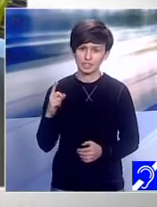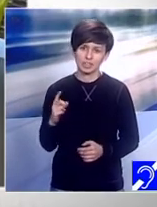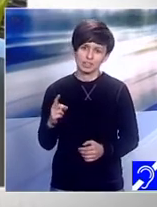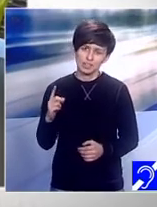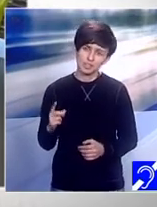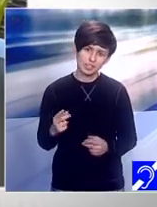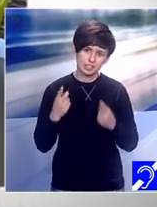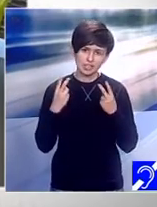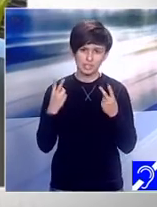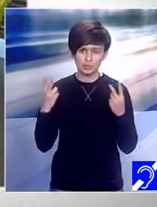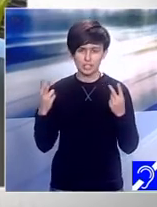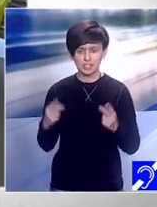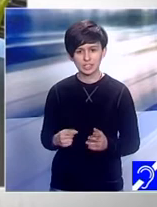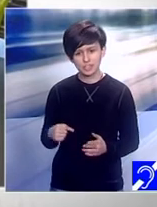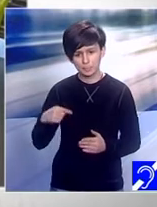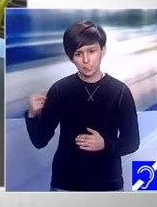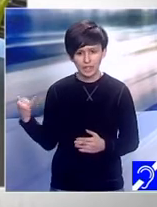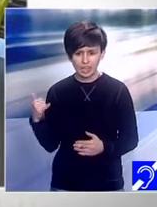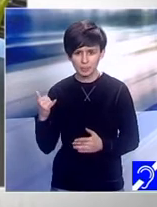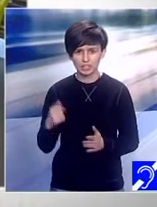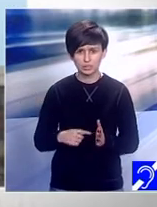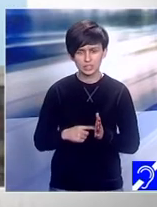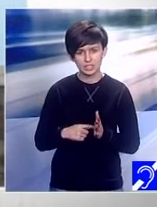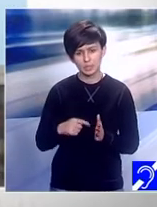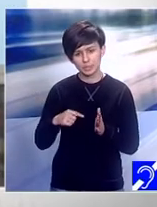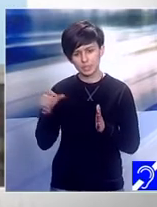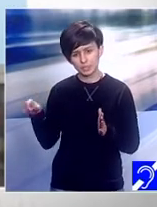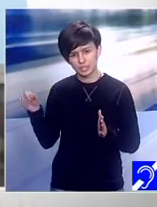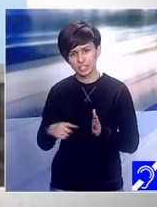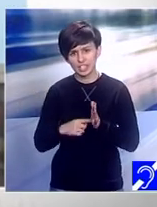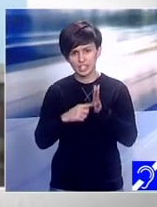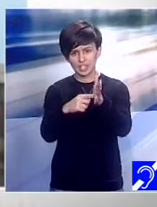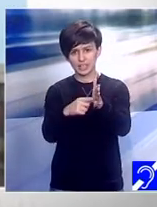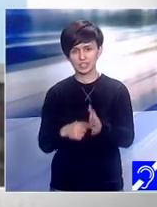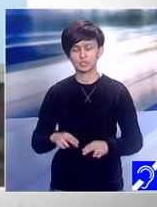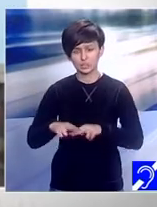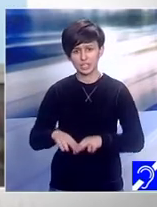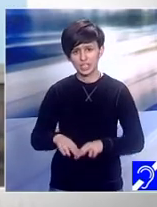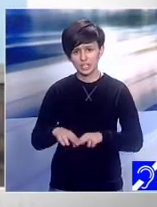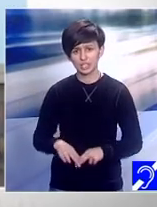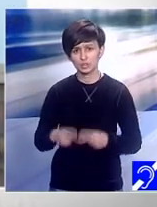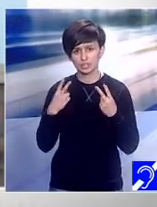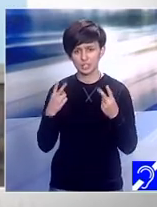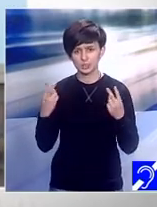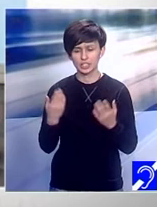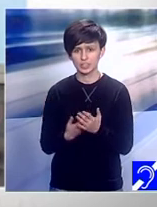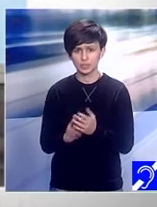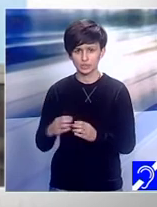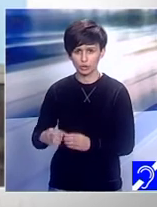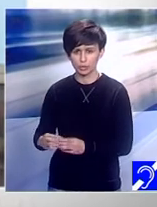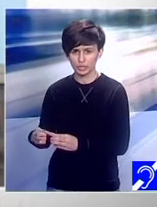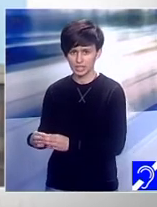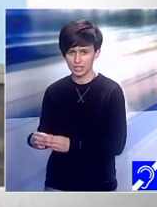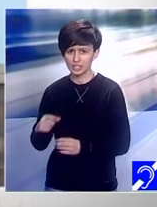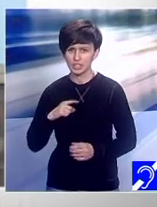persoane care arată că pot să fie resurse importante pentru comunitate nu sunt asistați social nu asta este ceea ce îi definește sunt